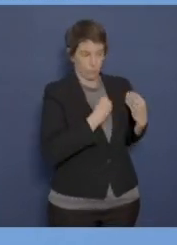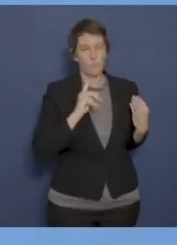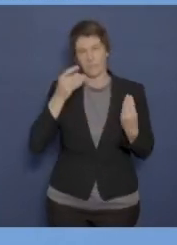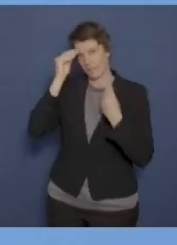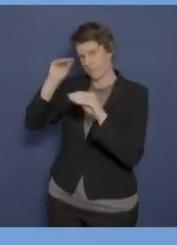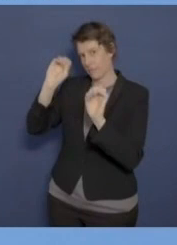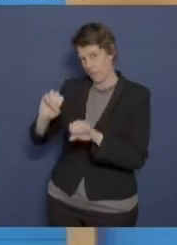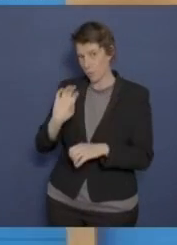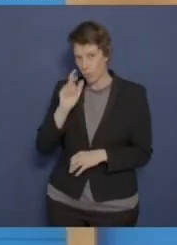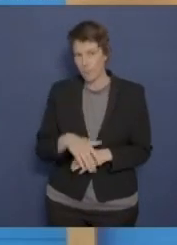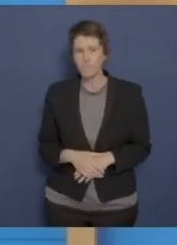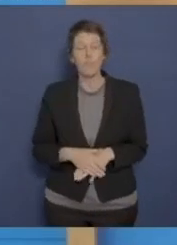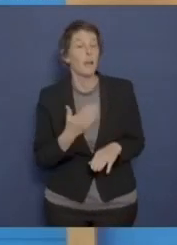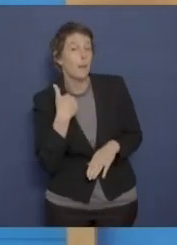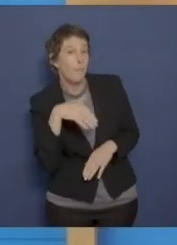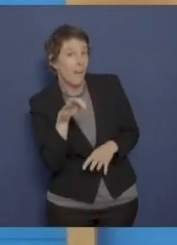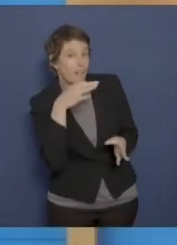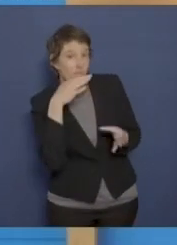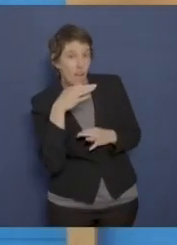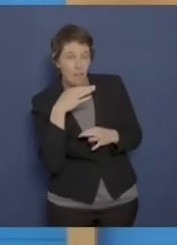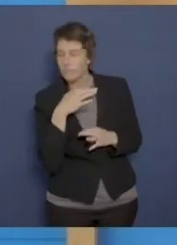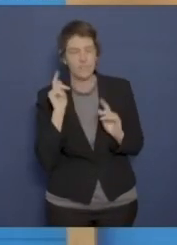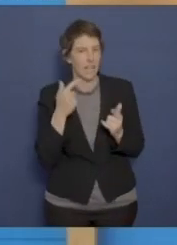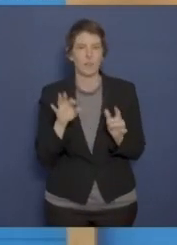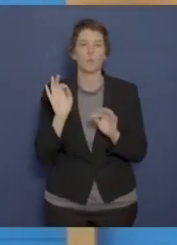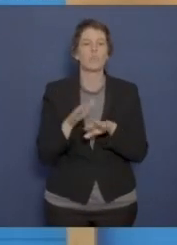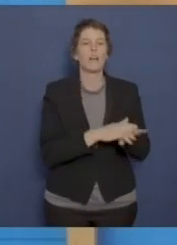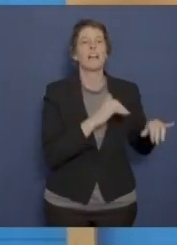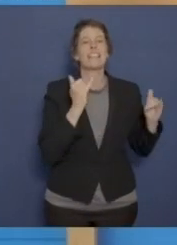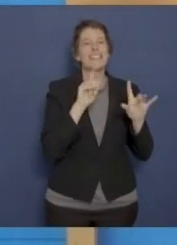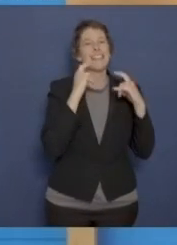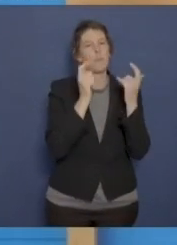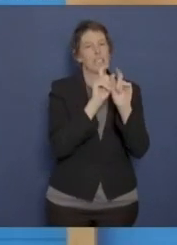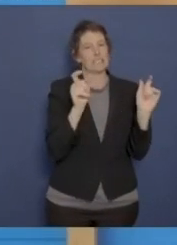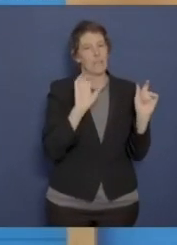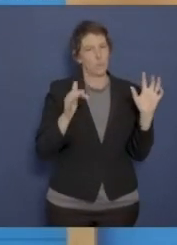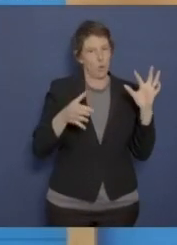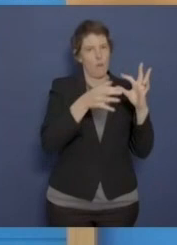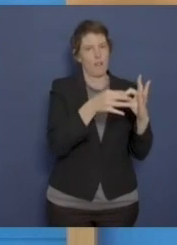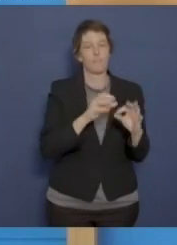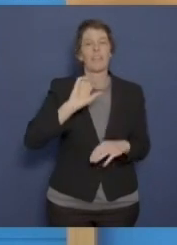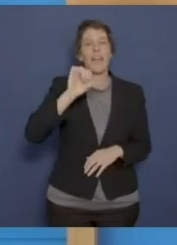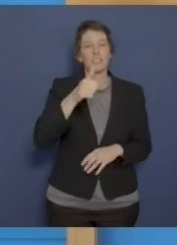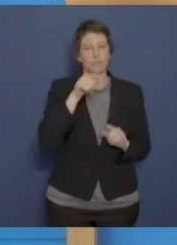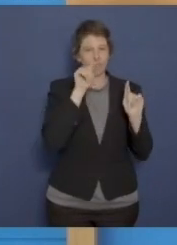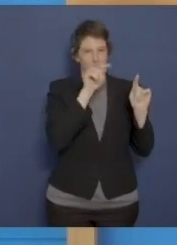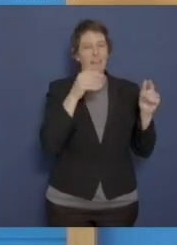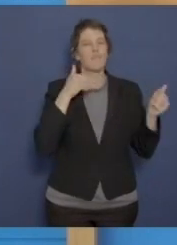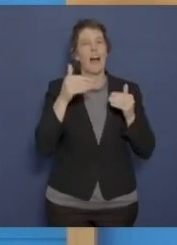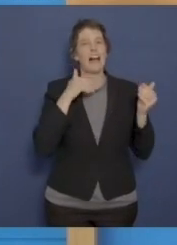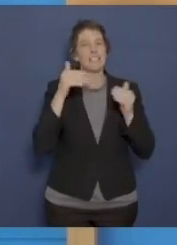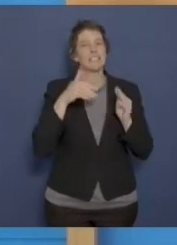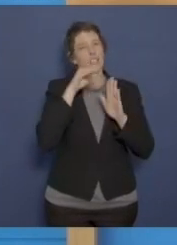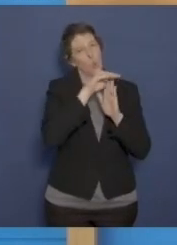Gibt es weitere Fragen dazu? Das sehe ich an dieser Stelle nicht. Dann komme ich nochmal zu den Kabinettsthemen zurück und fange mit dem Verhaltenskodex